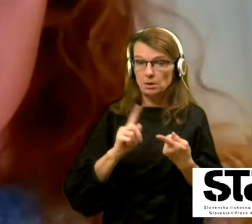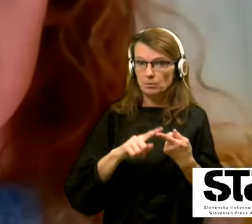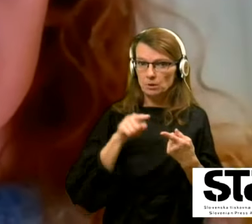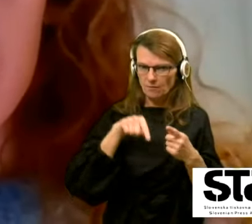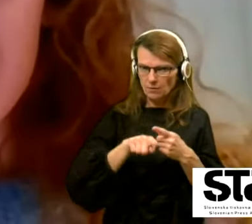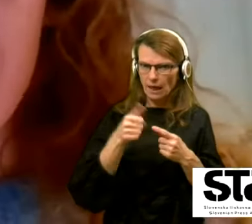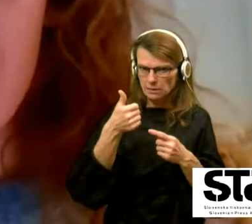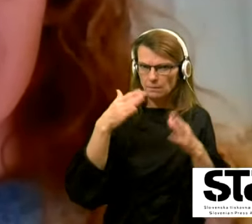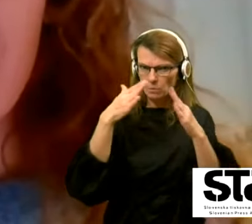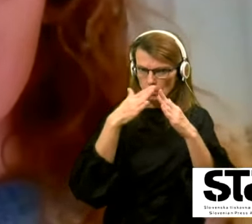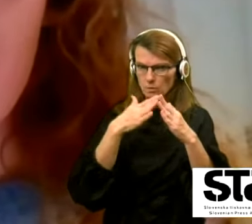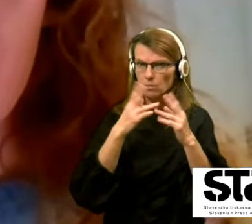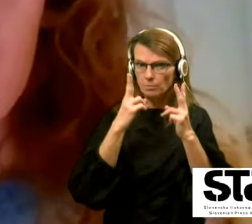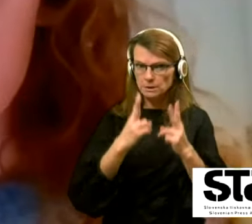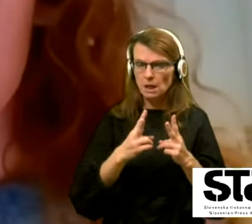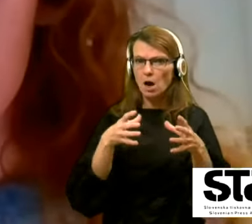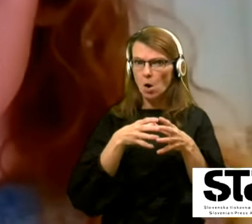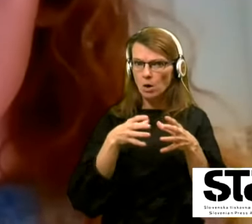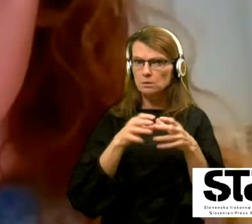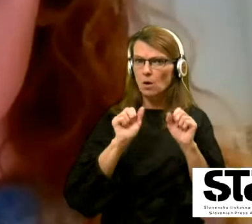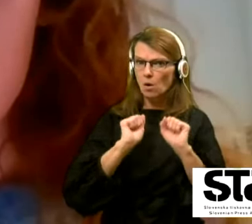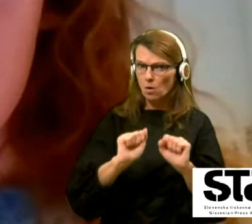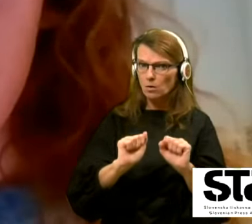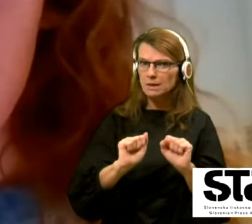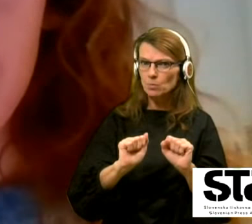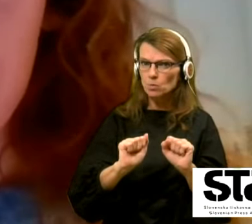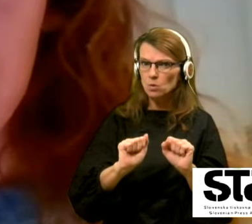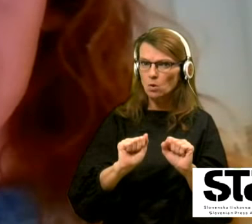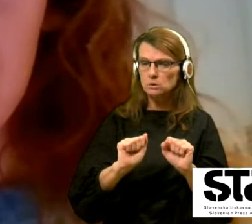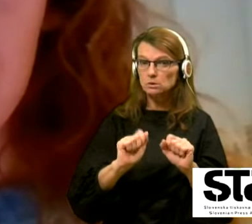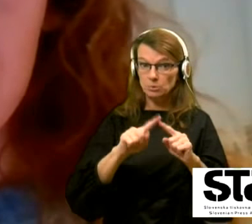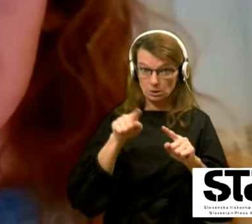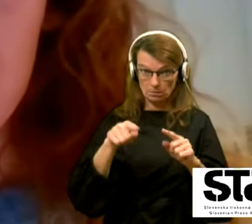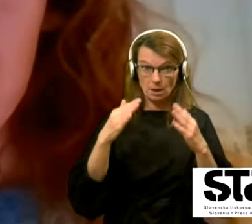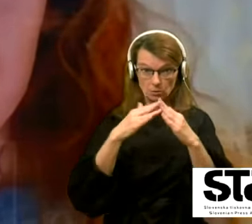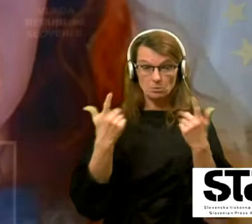v tem domu, da bi se lahko odprl za obiskovalce.